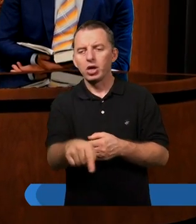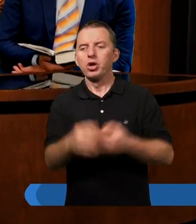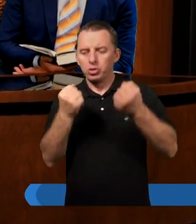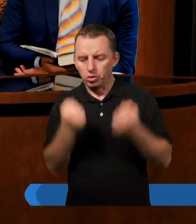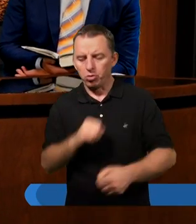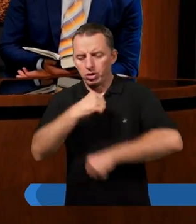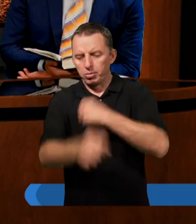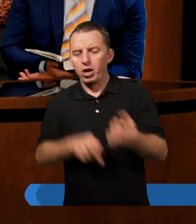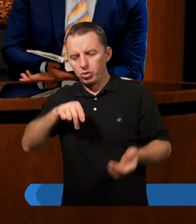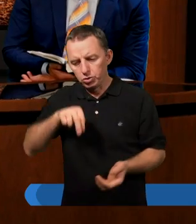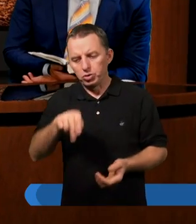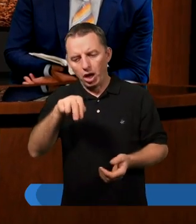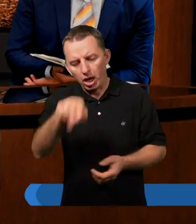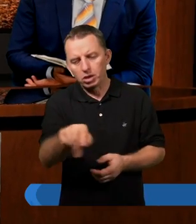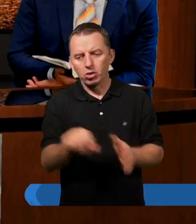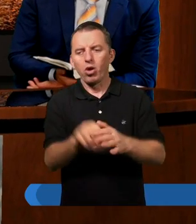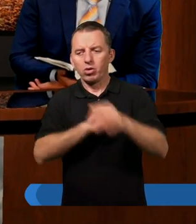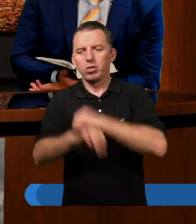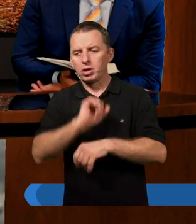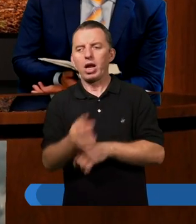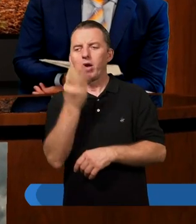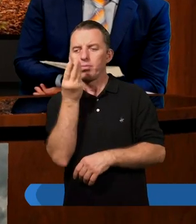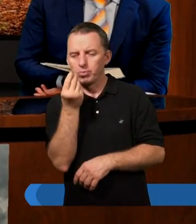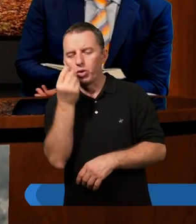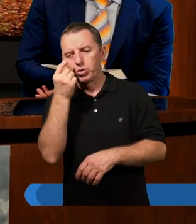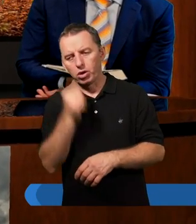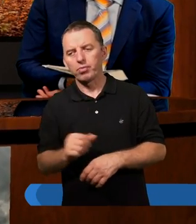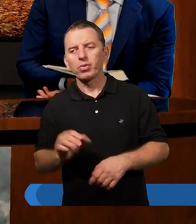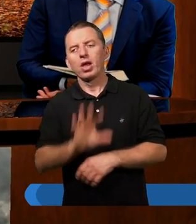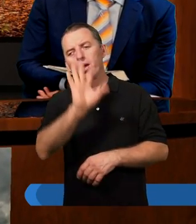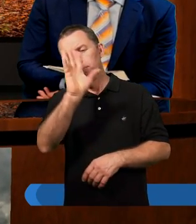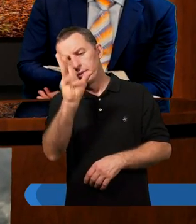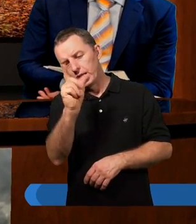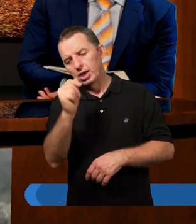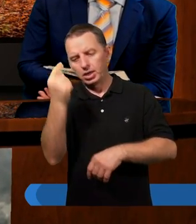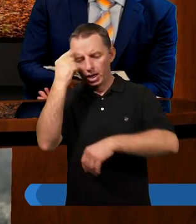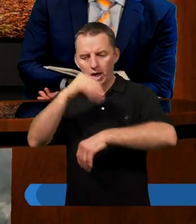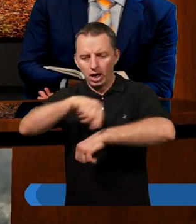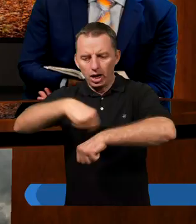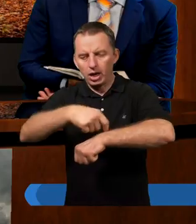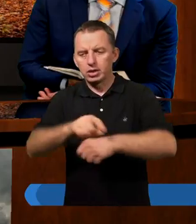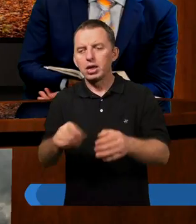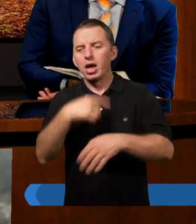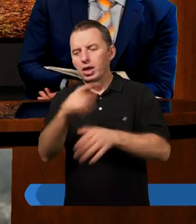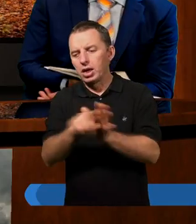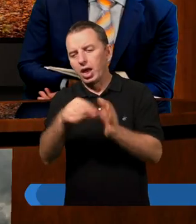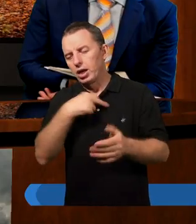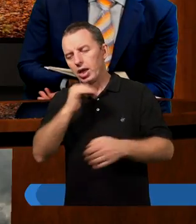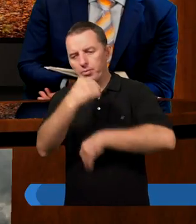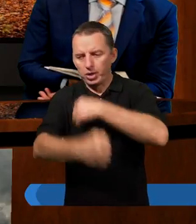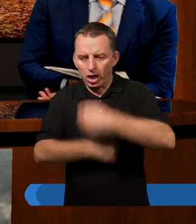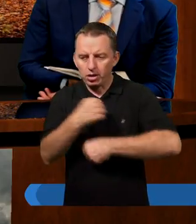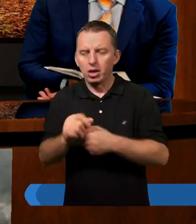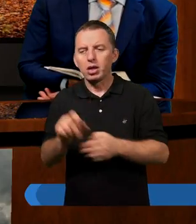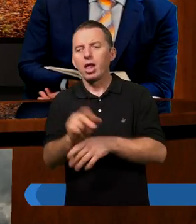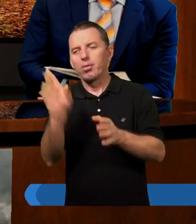Rzymu też po pociechę. I to jest, myślę, piękna lekcja dla nas, jak pracujemy dla Boga, jak czasem